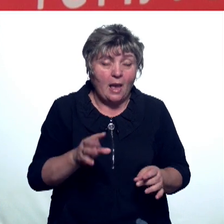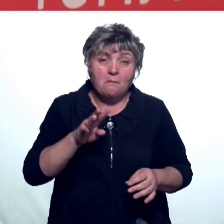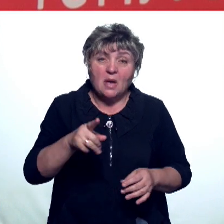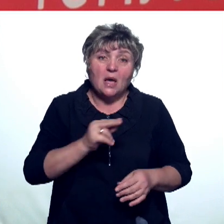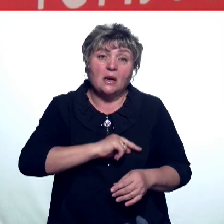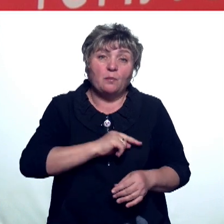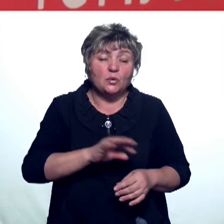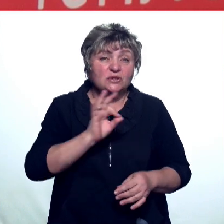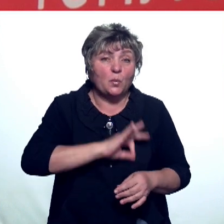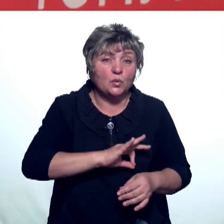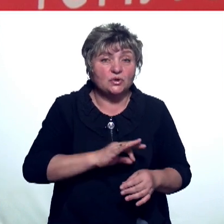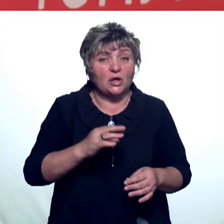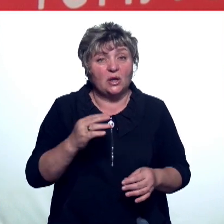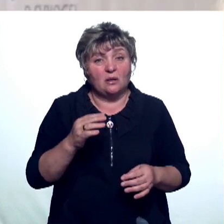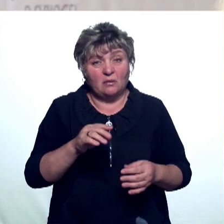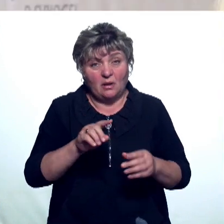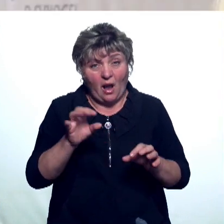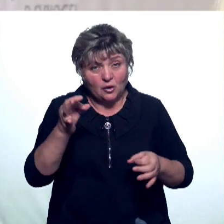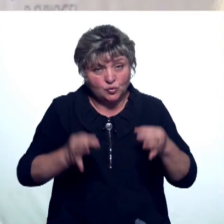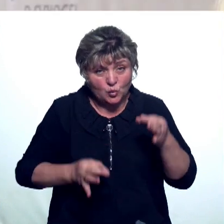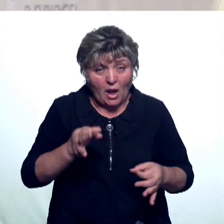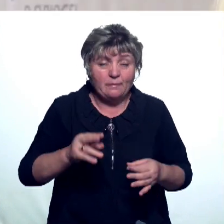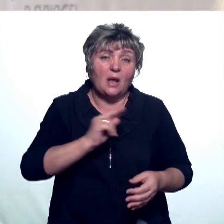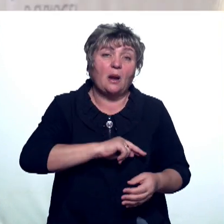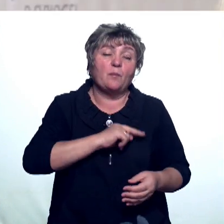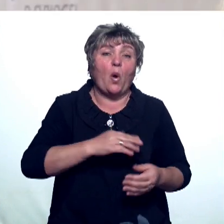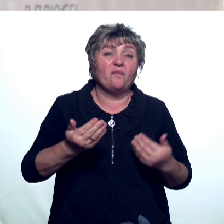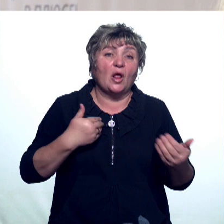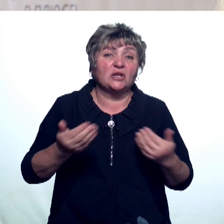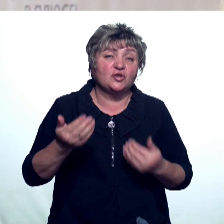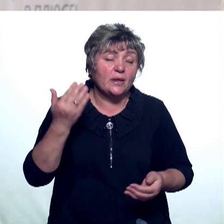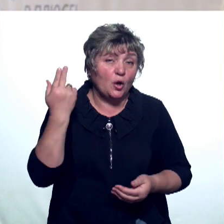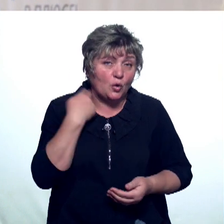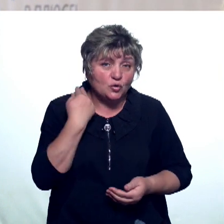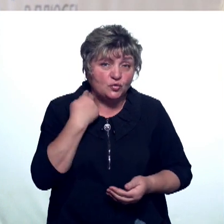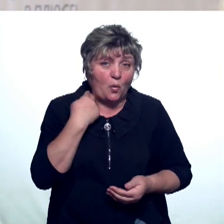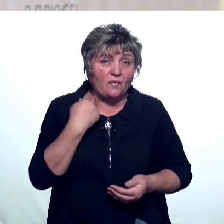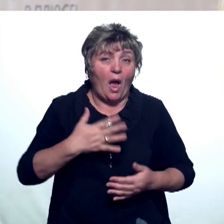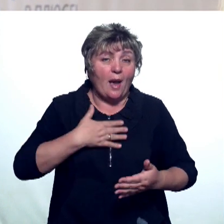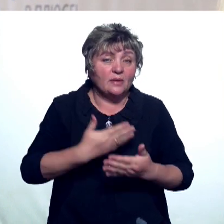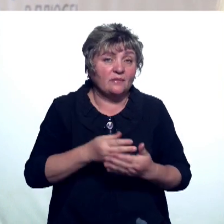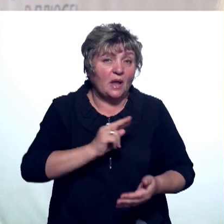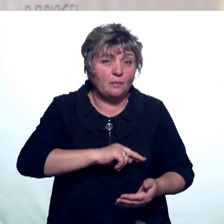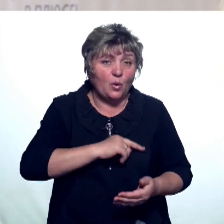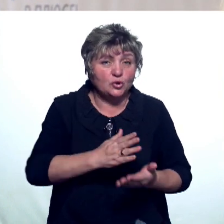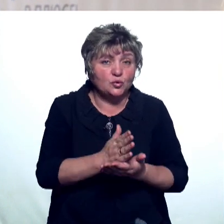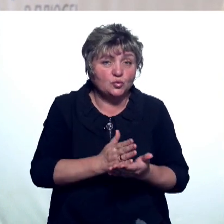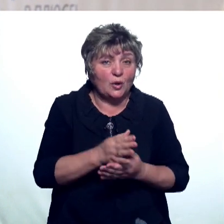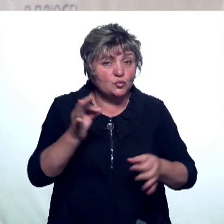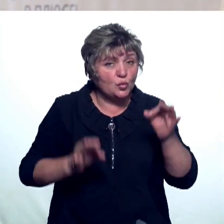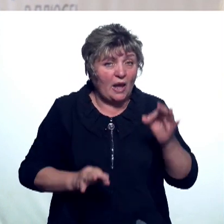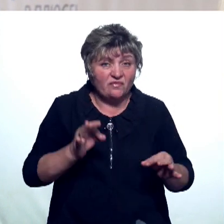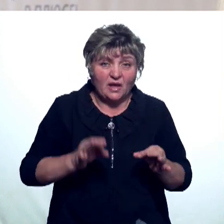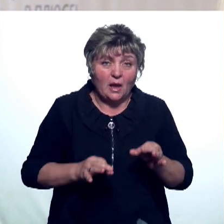используем инструменты как досудебной, так и судебной работы в отношении должников. Активно работаем со службой судебных